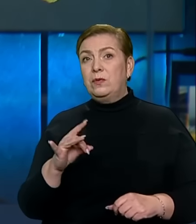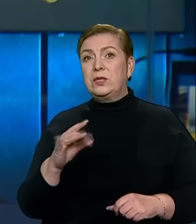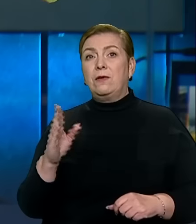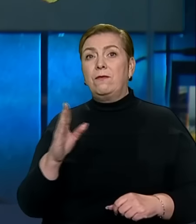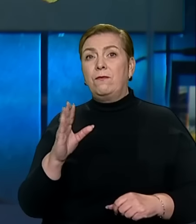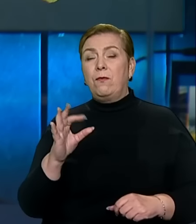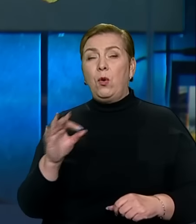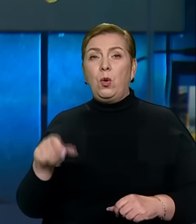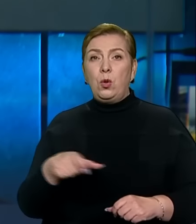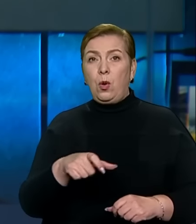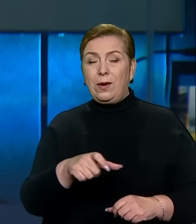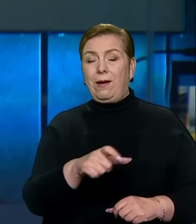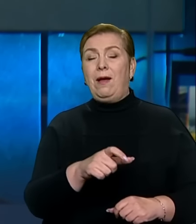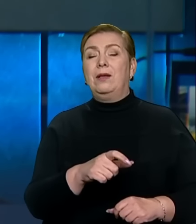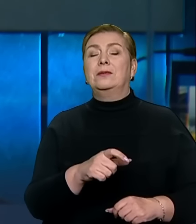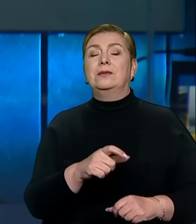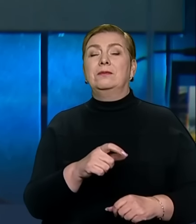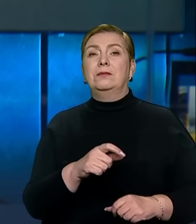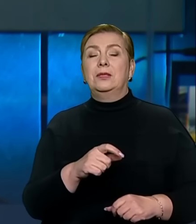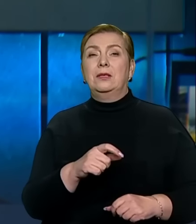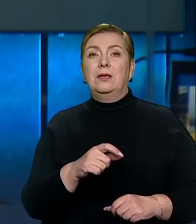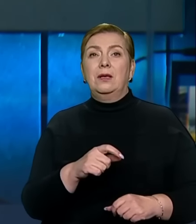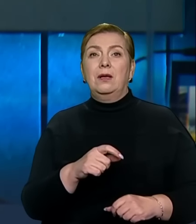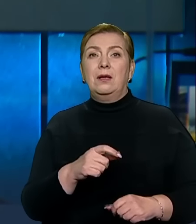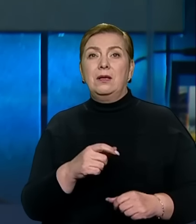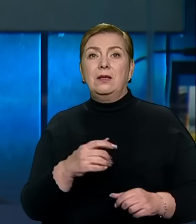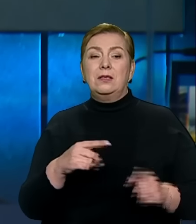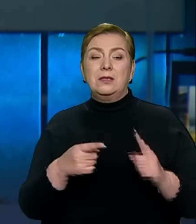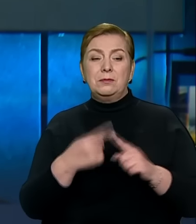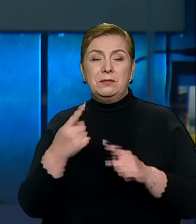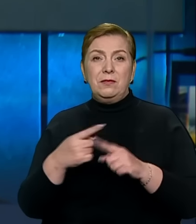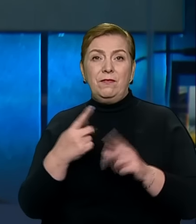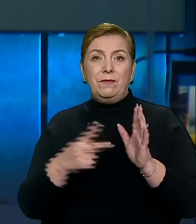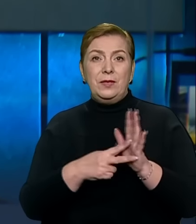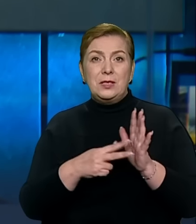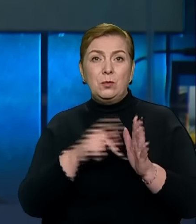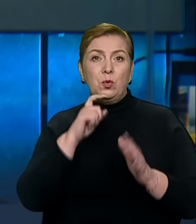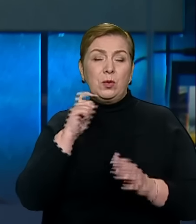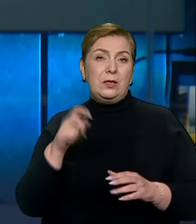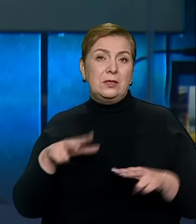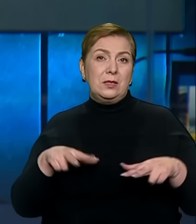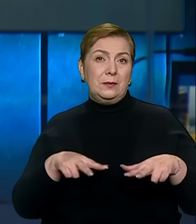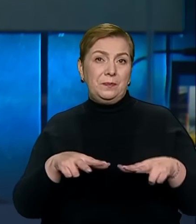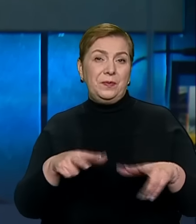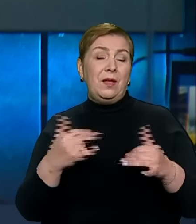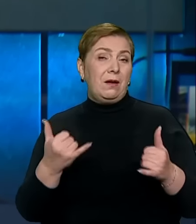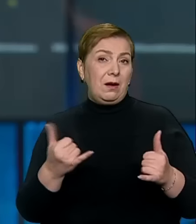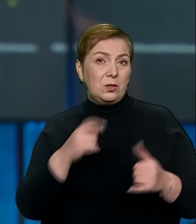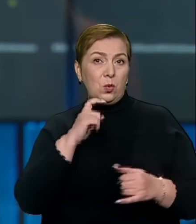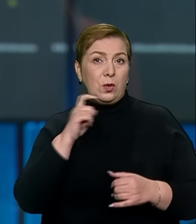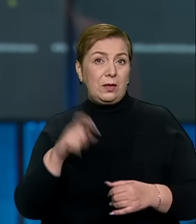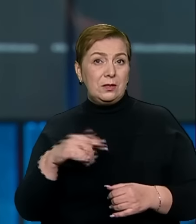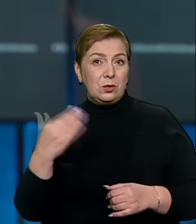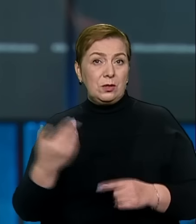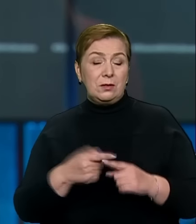збили 8 українських безпілотників. Наразі українська сторона це ніяк не коментувала.